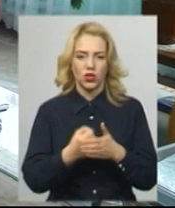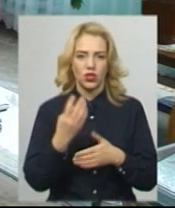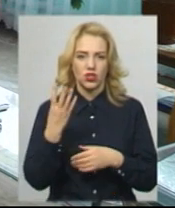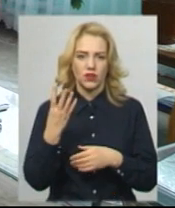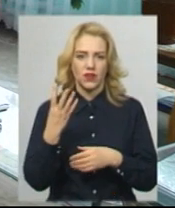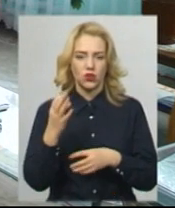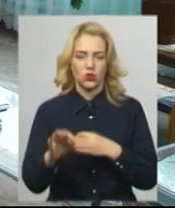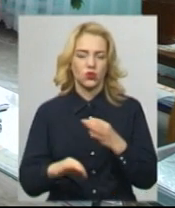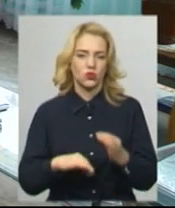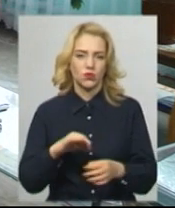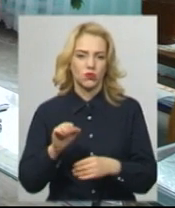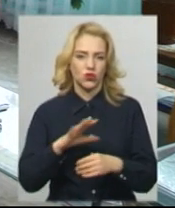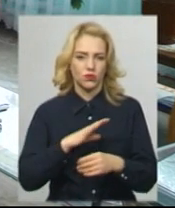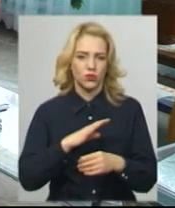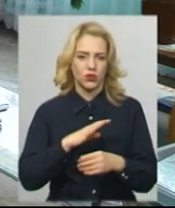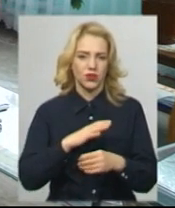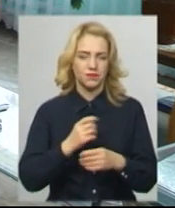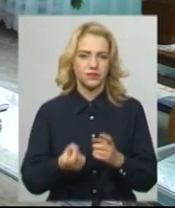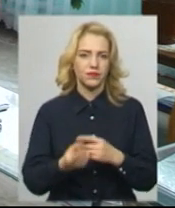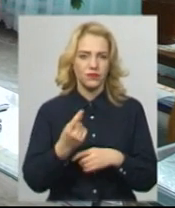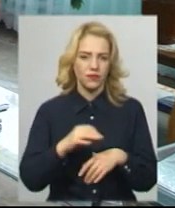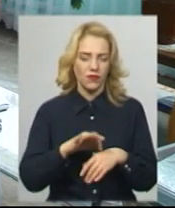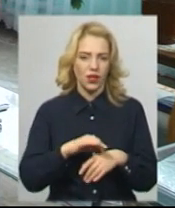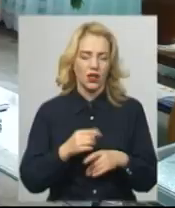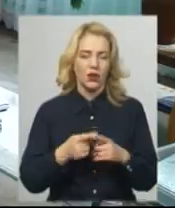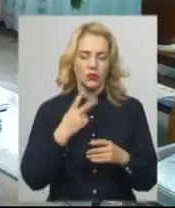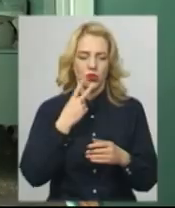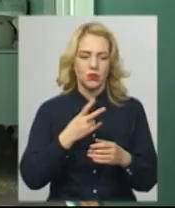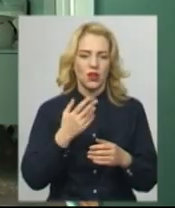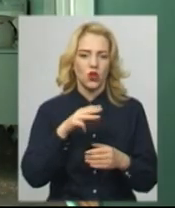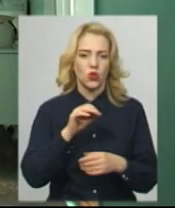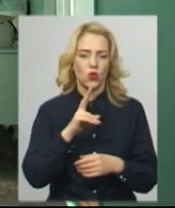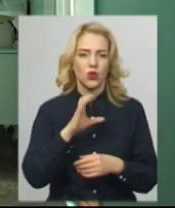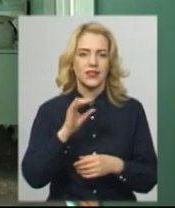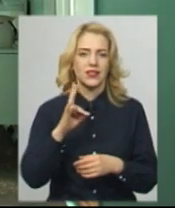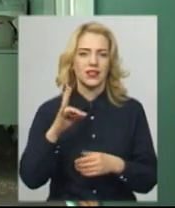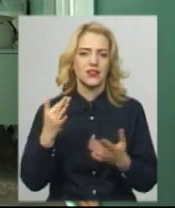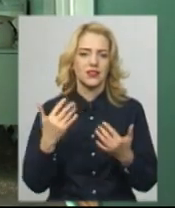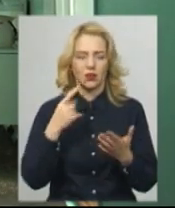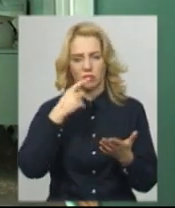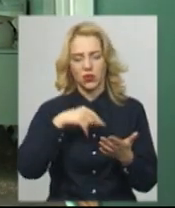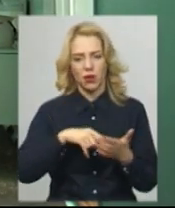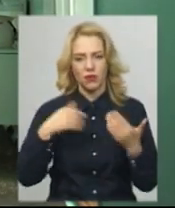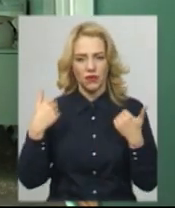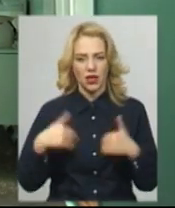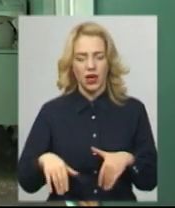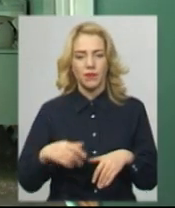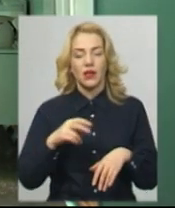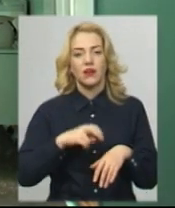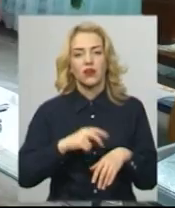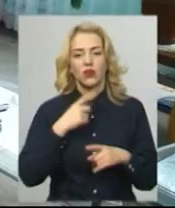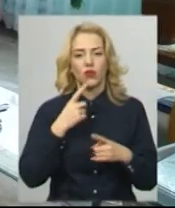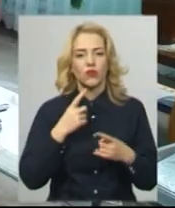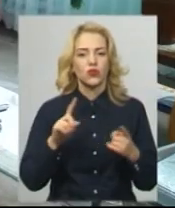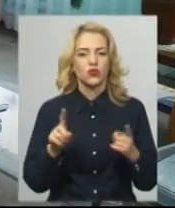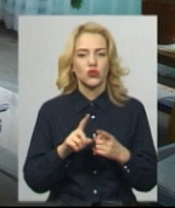доби може бути. Залежить це від кількості токсина, який потрапив в організм. Лікарка додає, що симптоматичного лікування ботулізму не